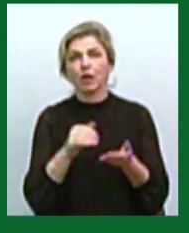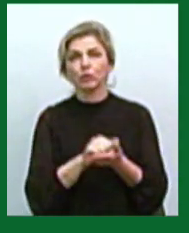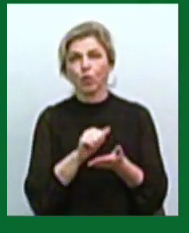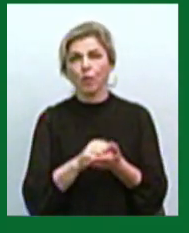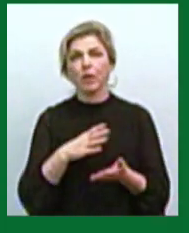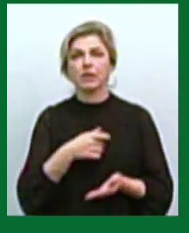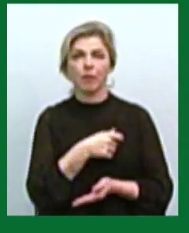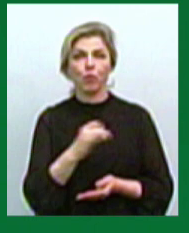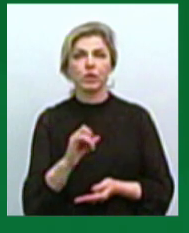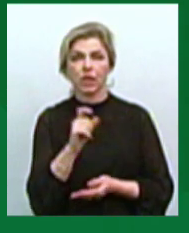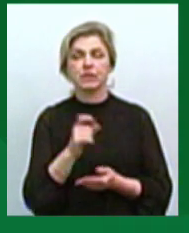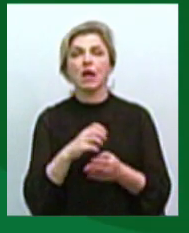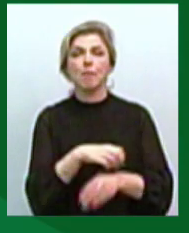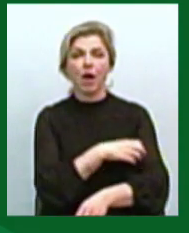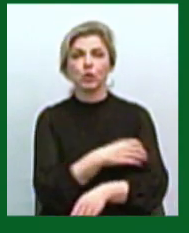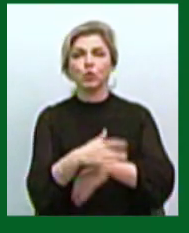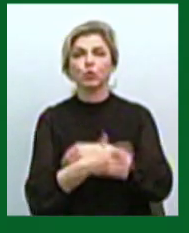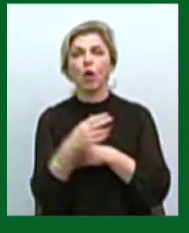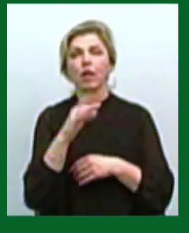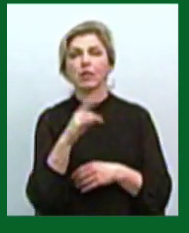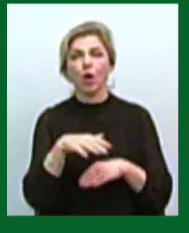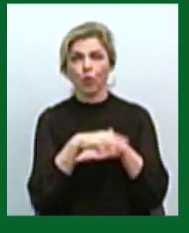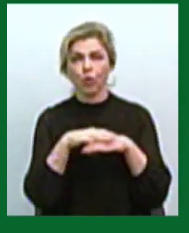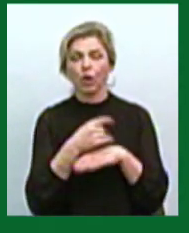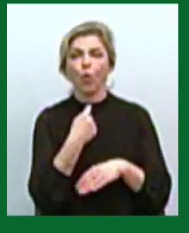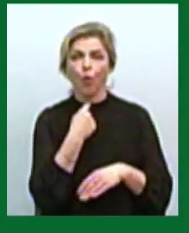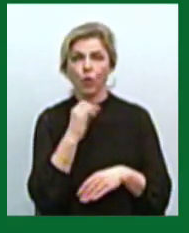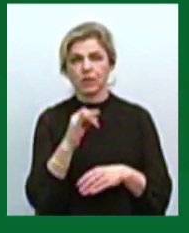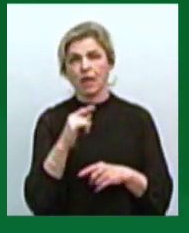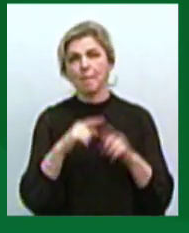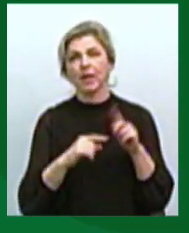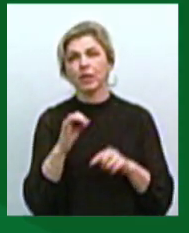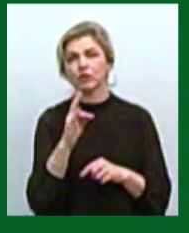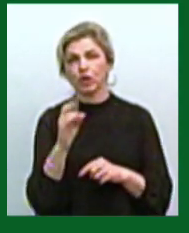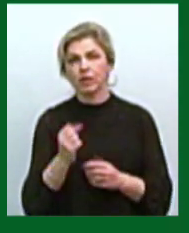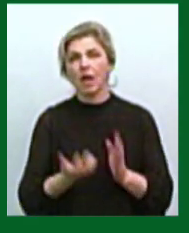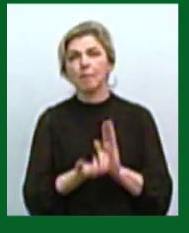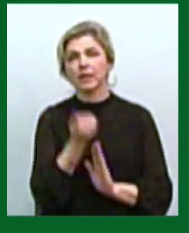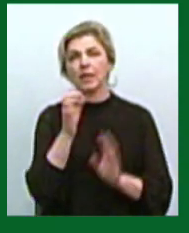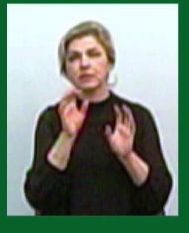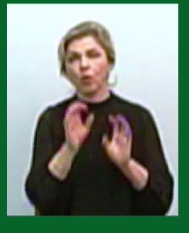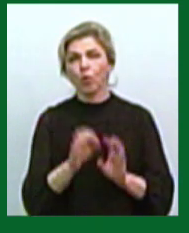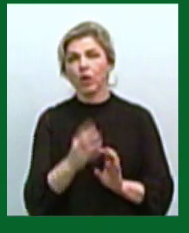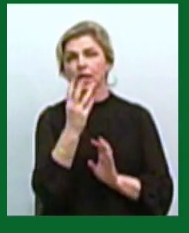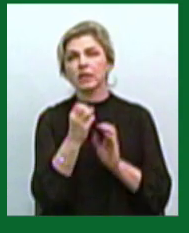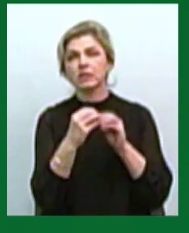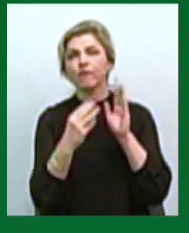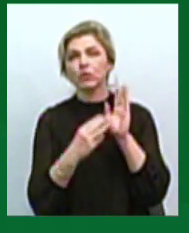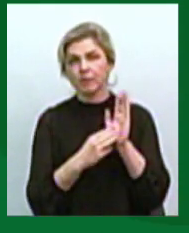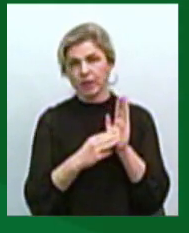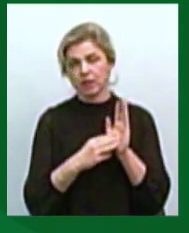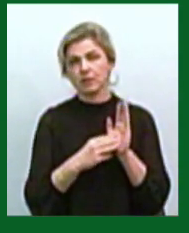депутати з партії «Слуга народу», «Голос» та «Батьківщина». Підтримали законопроєкт 318 народних